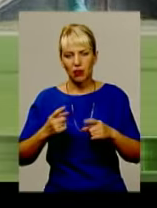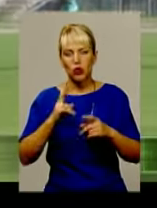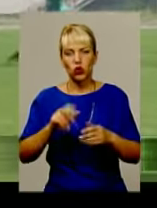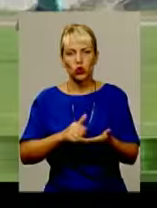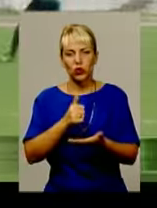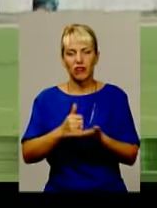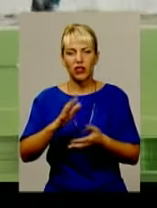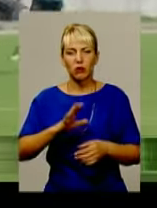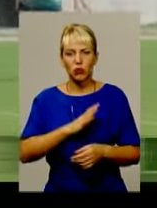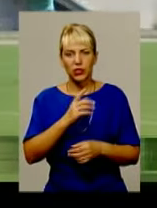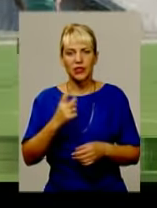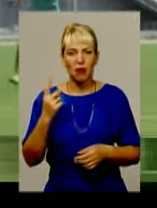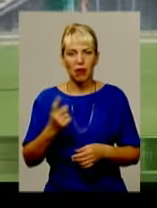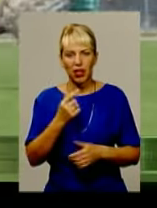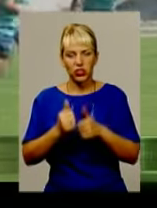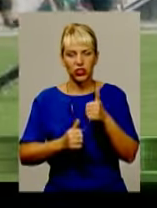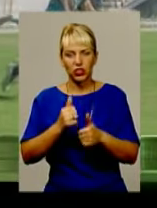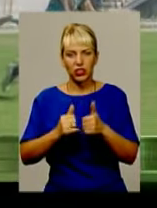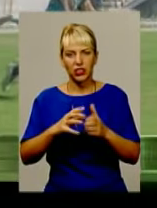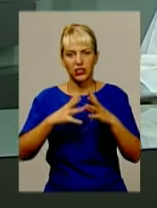ігри чемпіонату України з регбі-15.